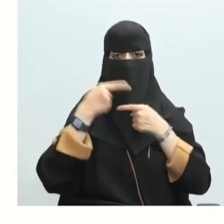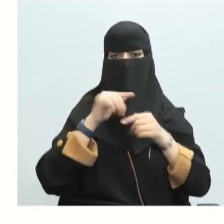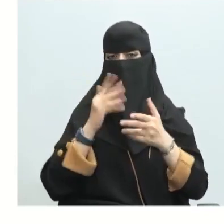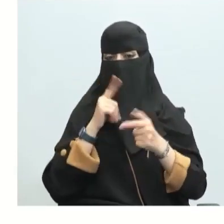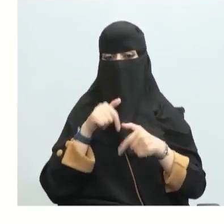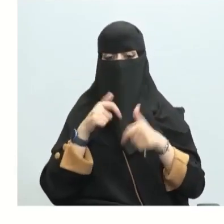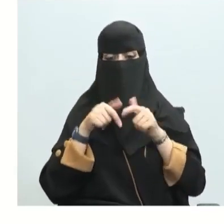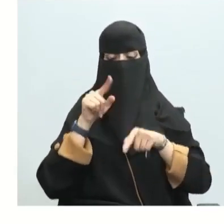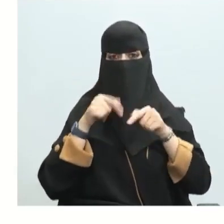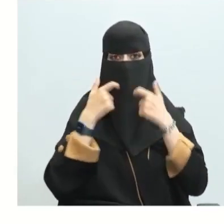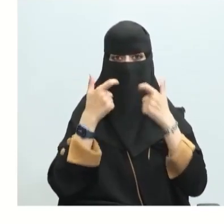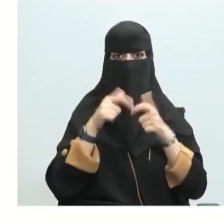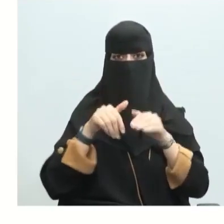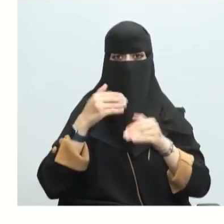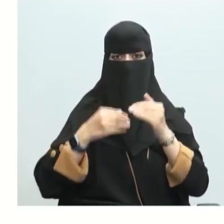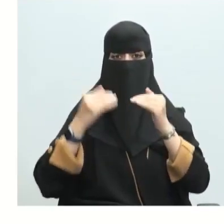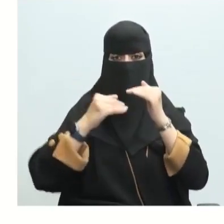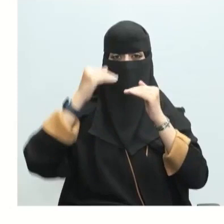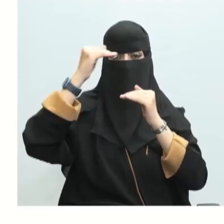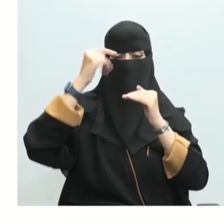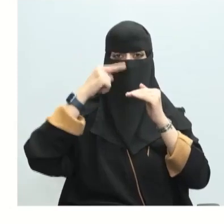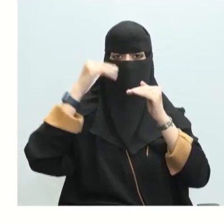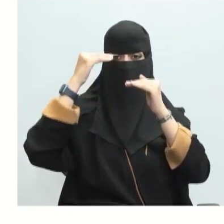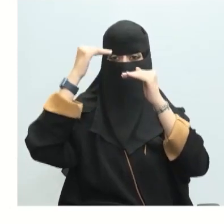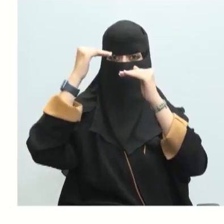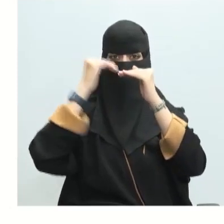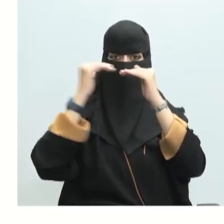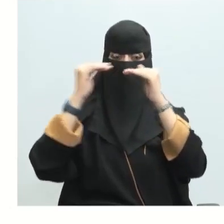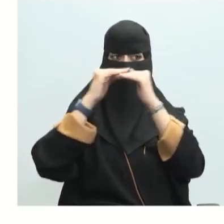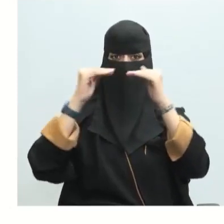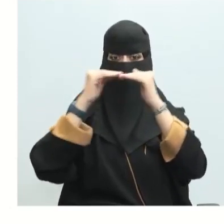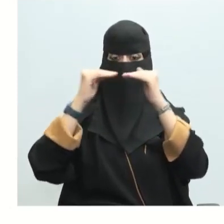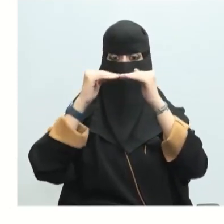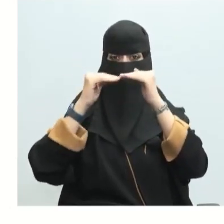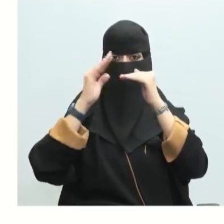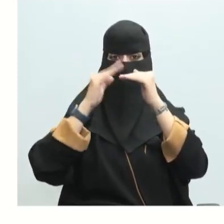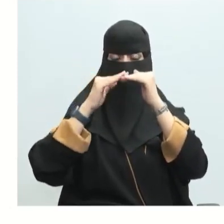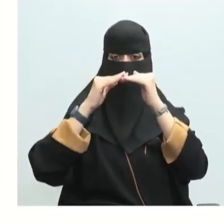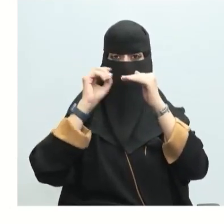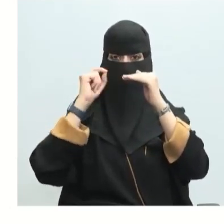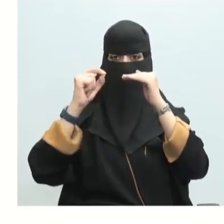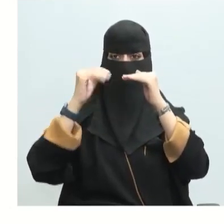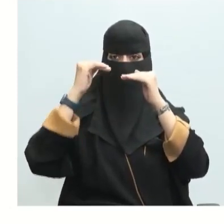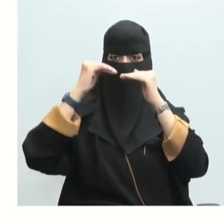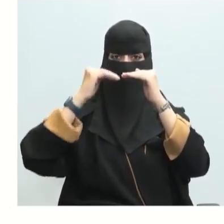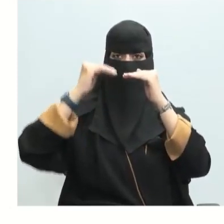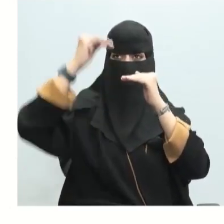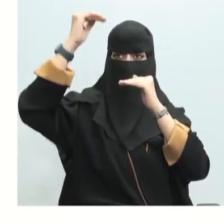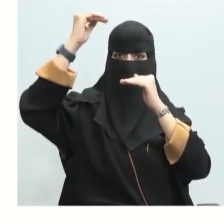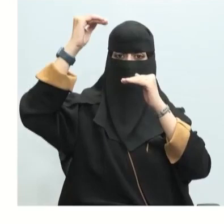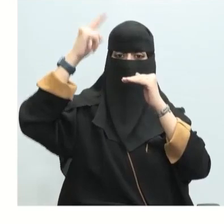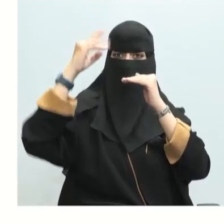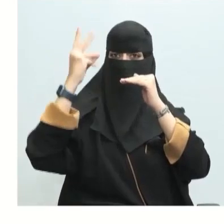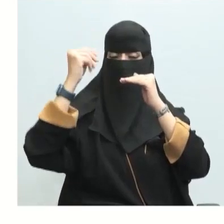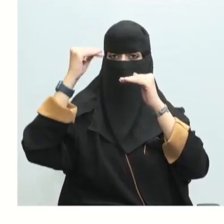لاحظ قلنا نحن التدريج بالقيم فنضع الصفر في المنتصف أعلى منه